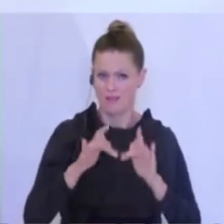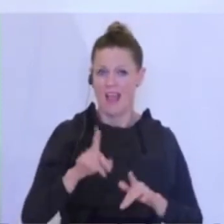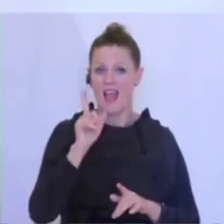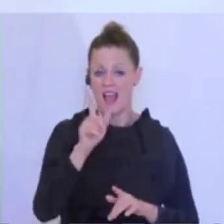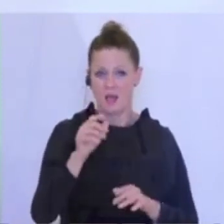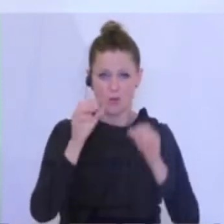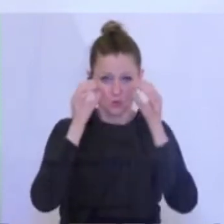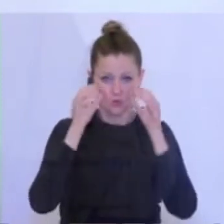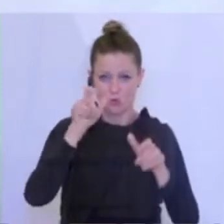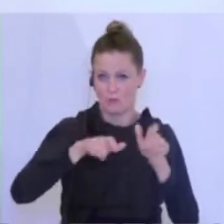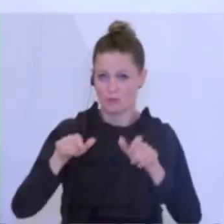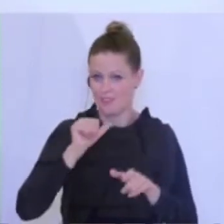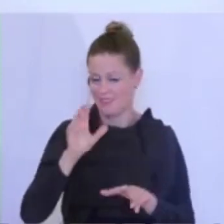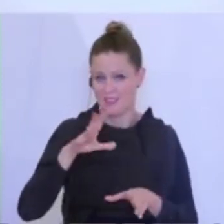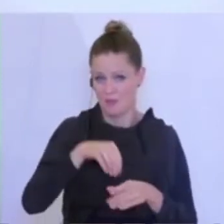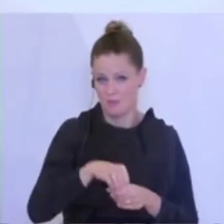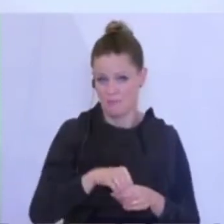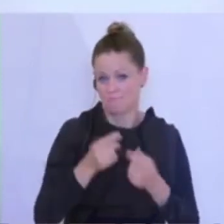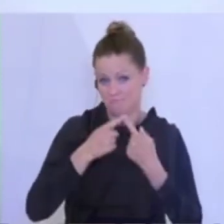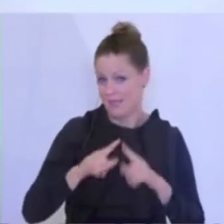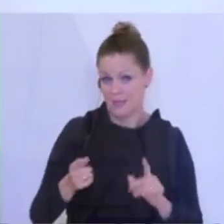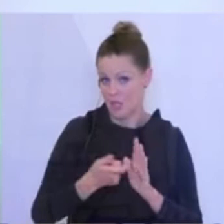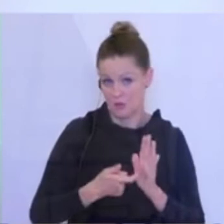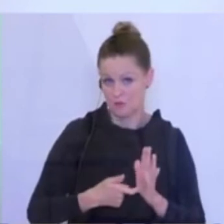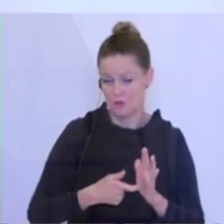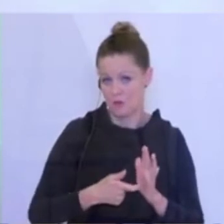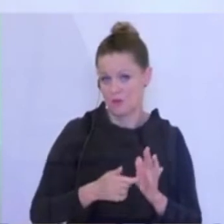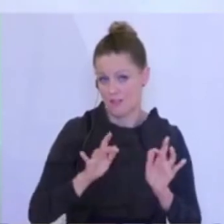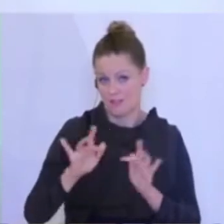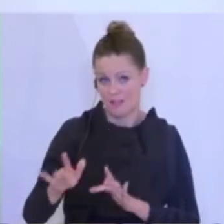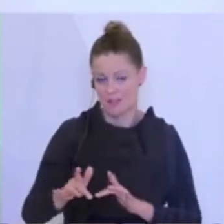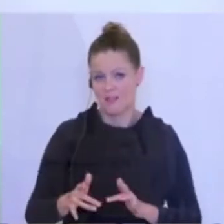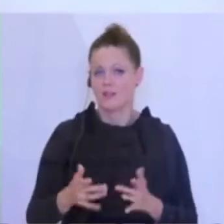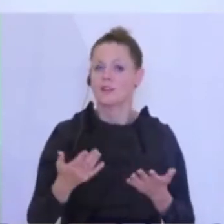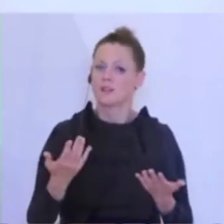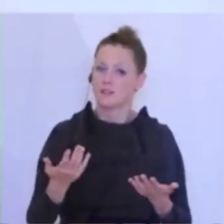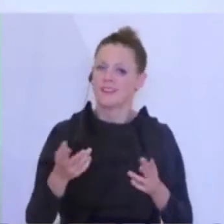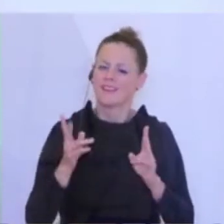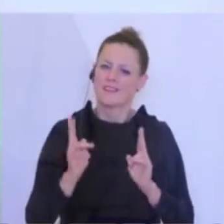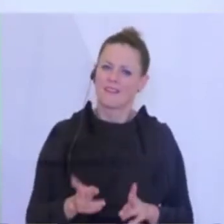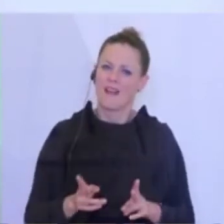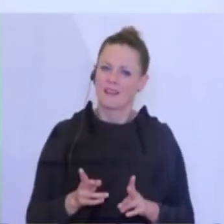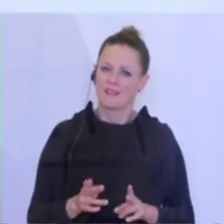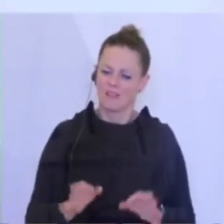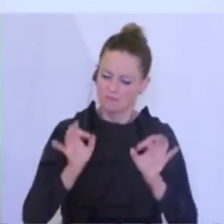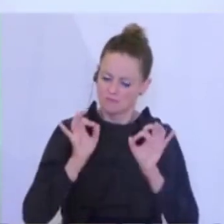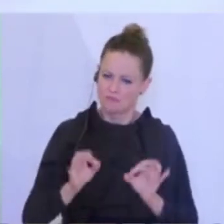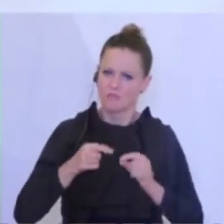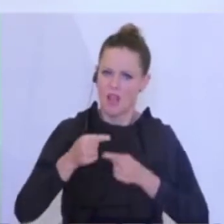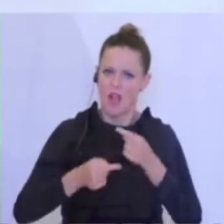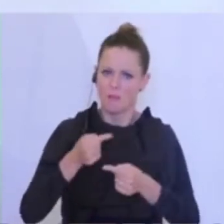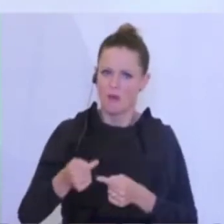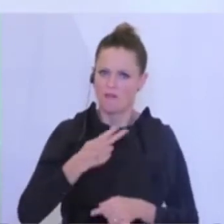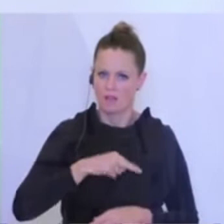abgeht. Und das sind ganz andere Herausforderungen, denen man sich dort stellen muss, um das Ganze auch konsistent zu halten.